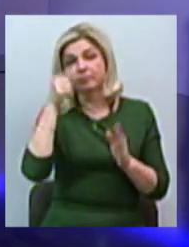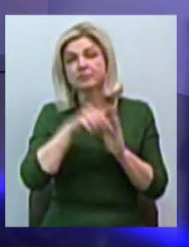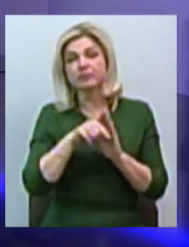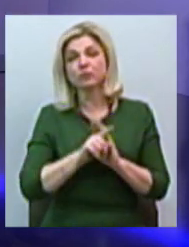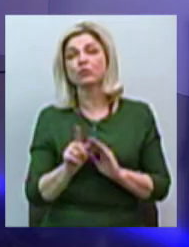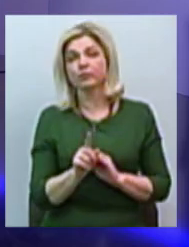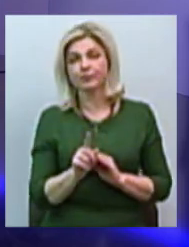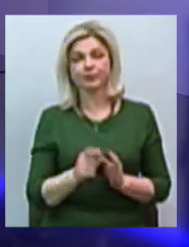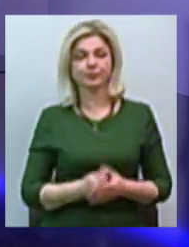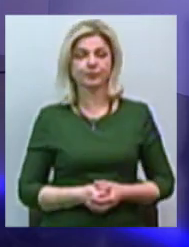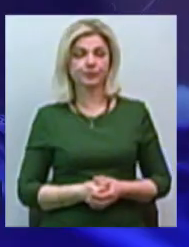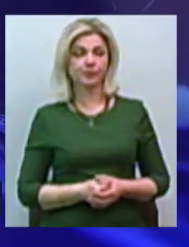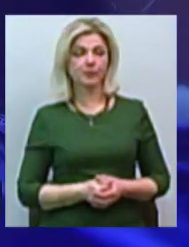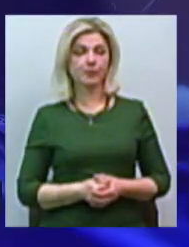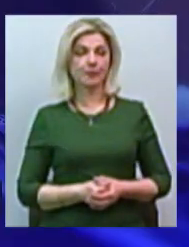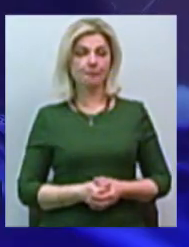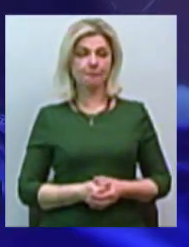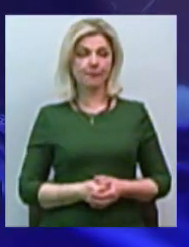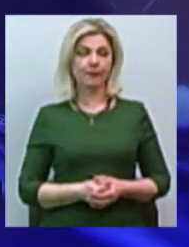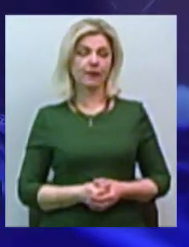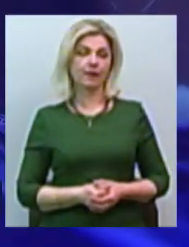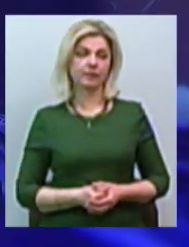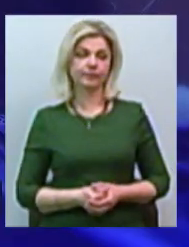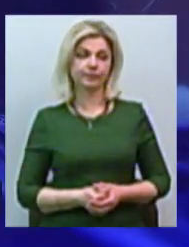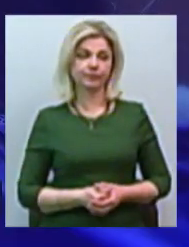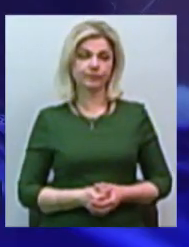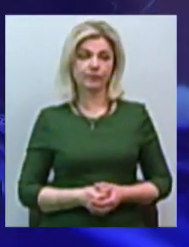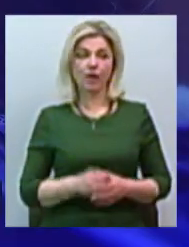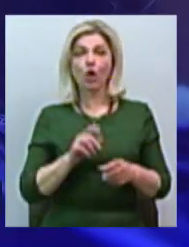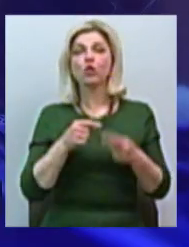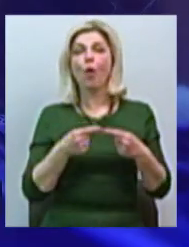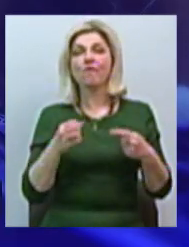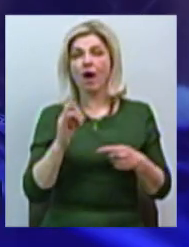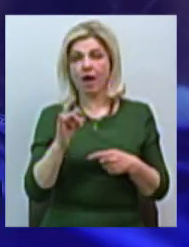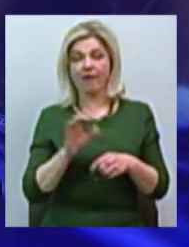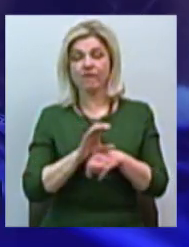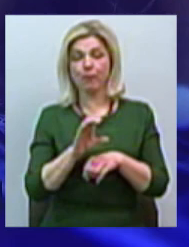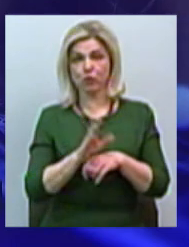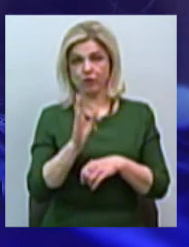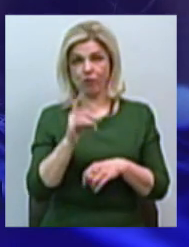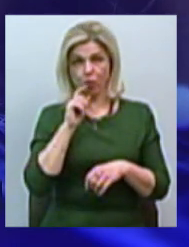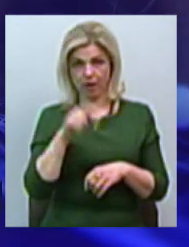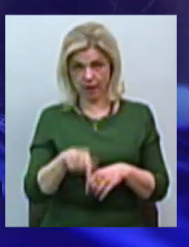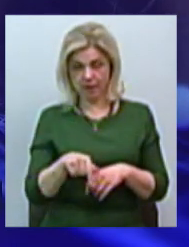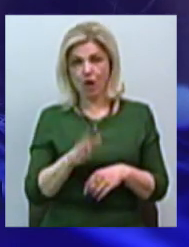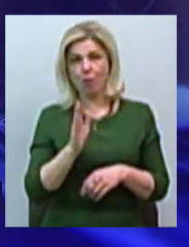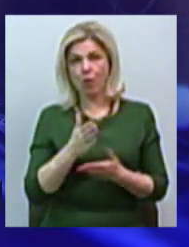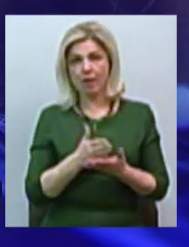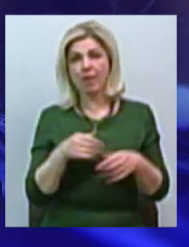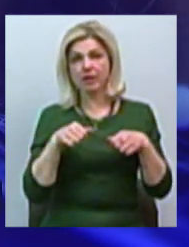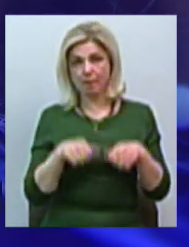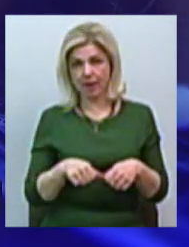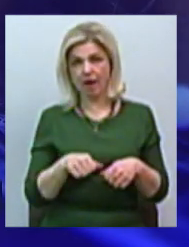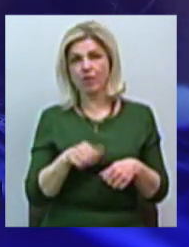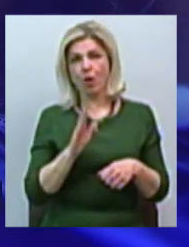товари, произведені в Україні, будуть мати право ставити своє